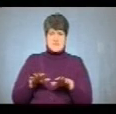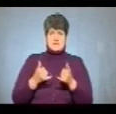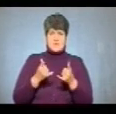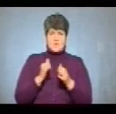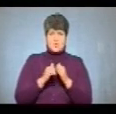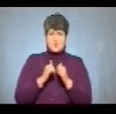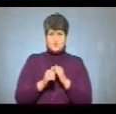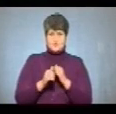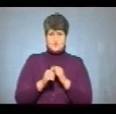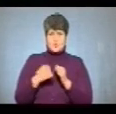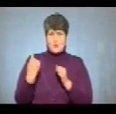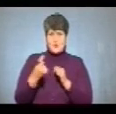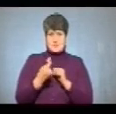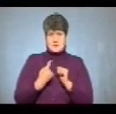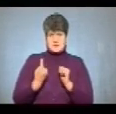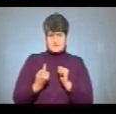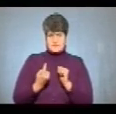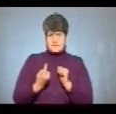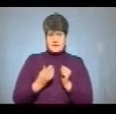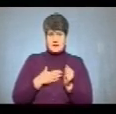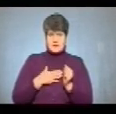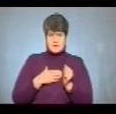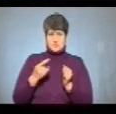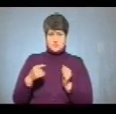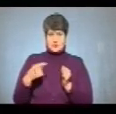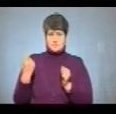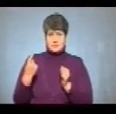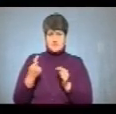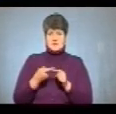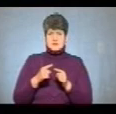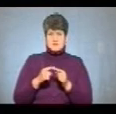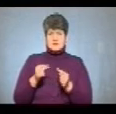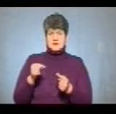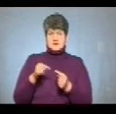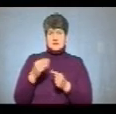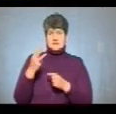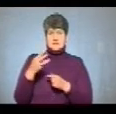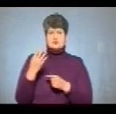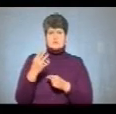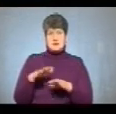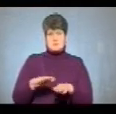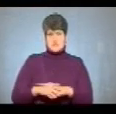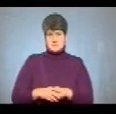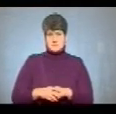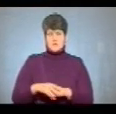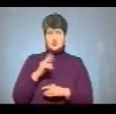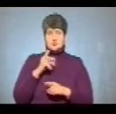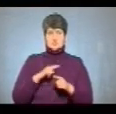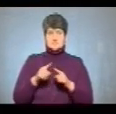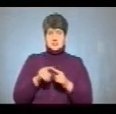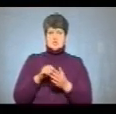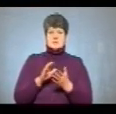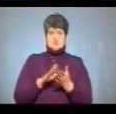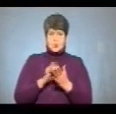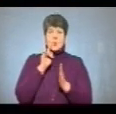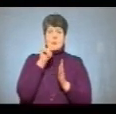кожної області. От для нашої Тернопільської області визначено 34 місця. Ну, напевне, хто швидше зареєструвався,